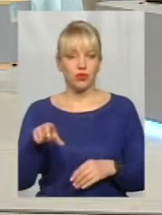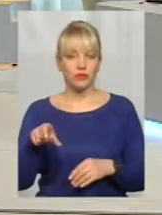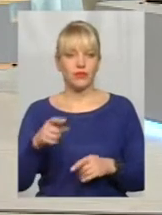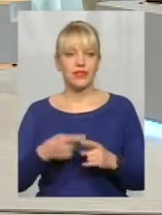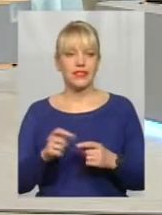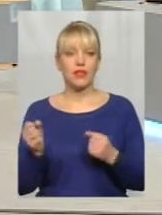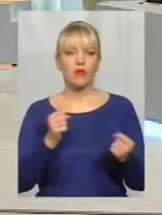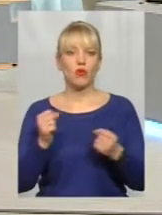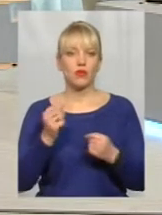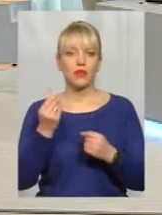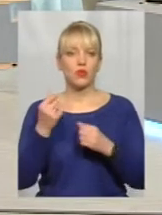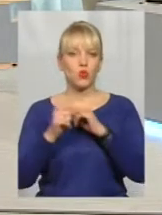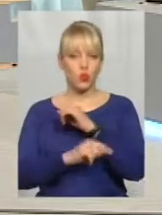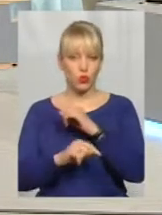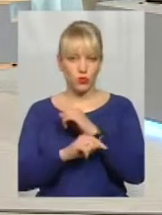боротьба з корупцією.